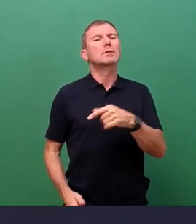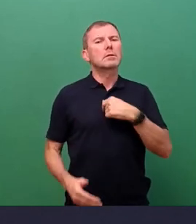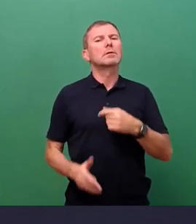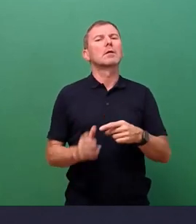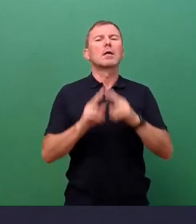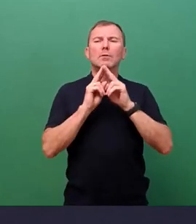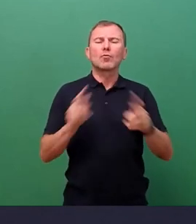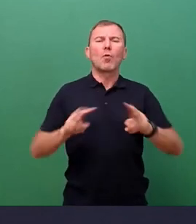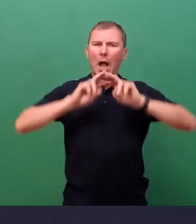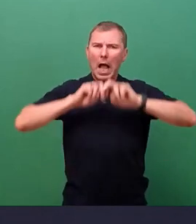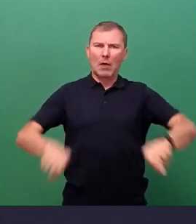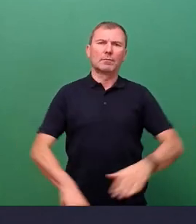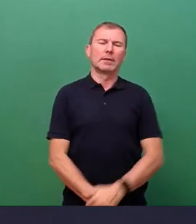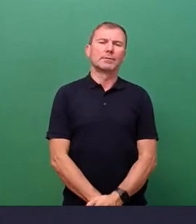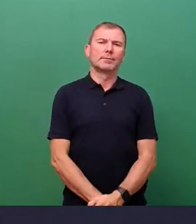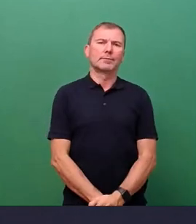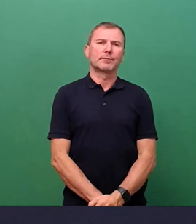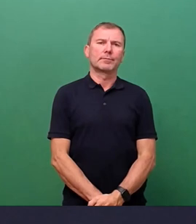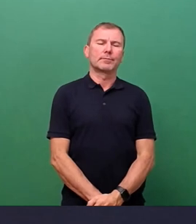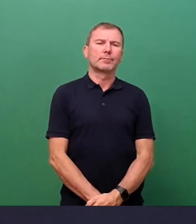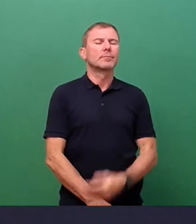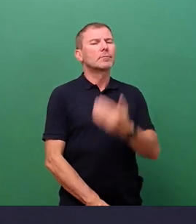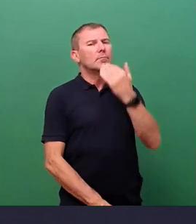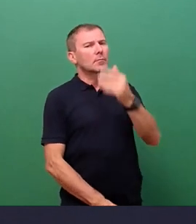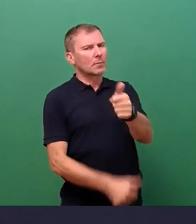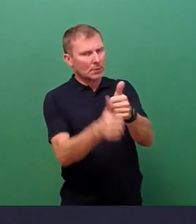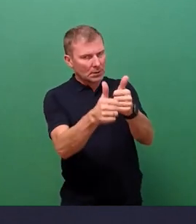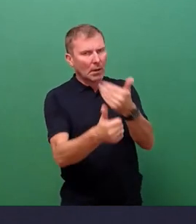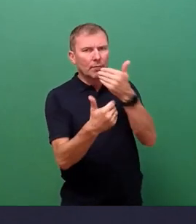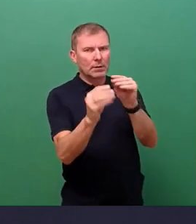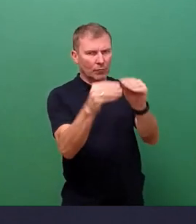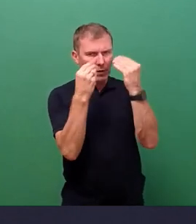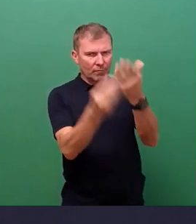auswerben. Das erscheint mir sehr begrüßenswert. Ich danke für die Ausführung.